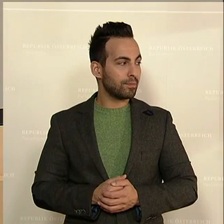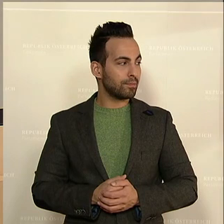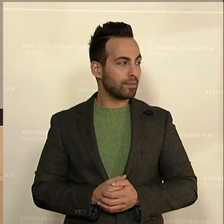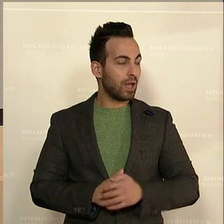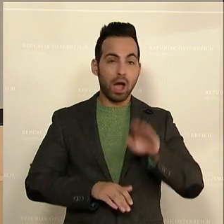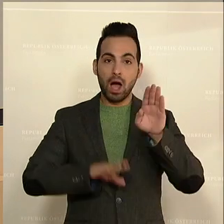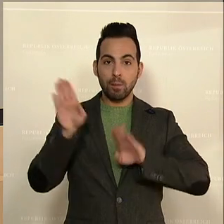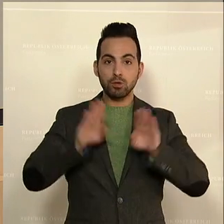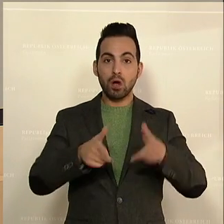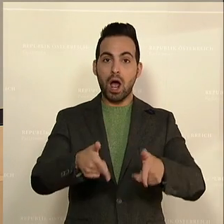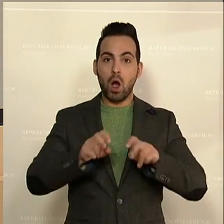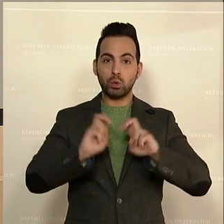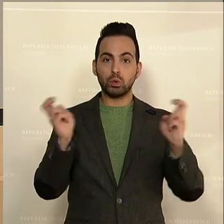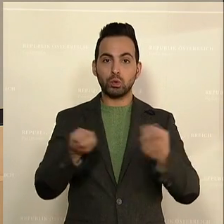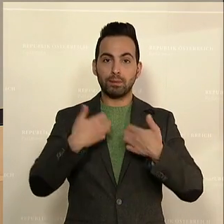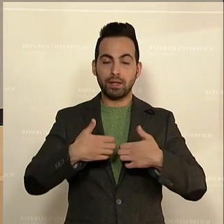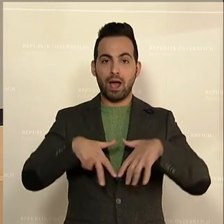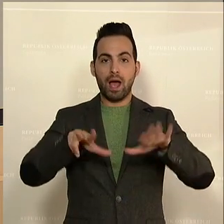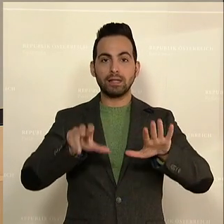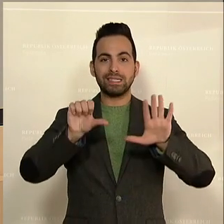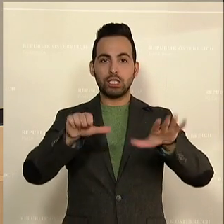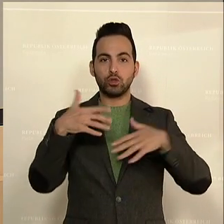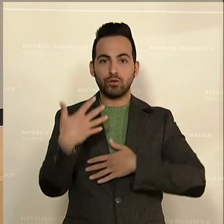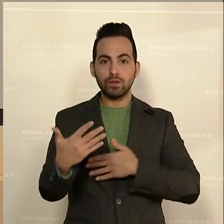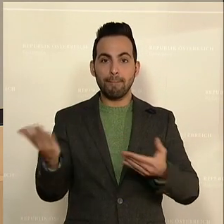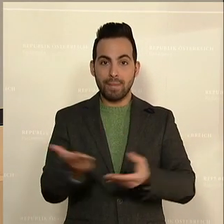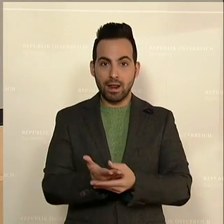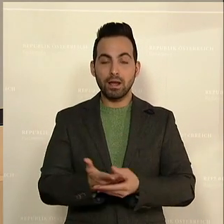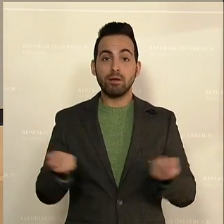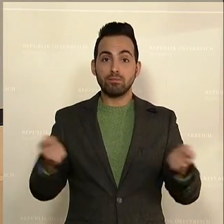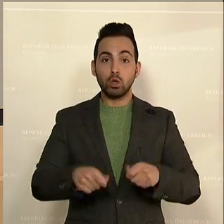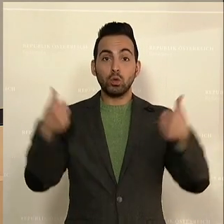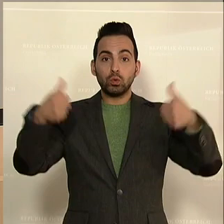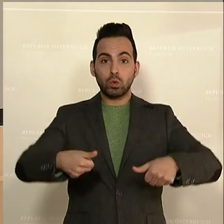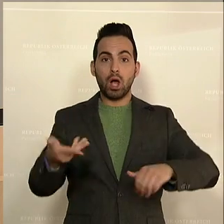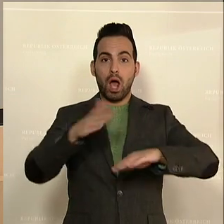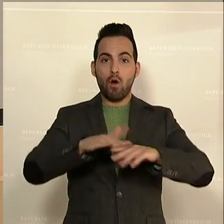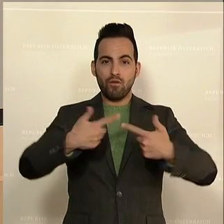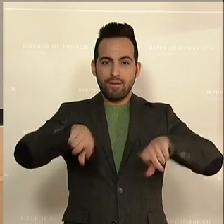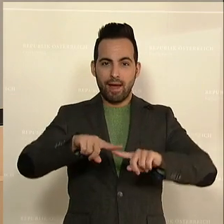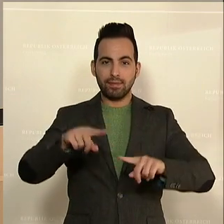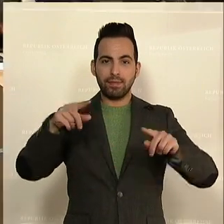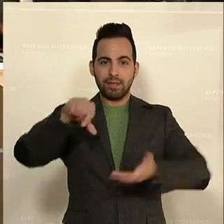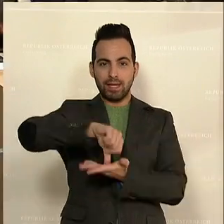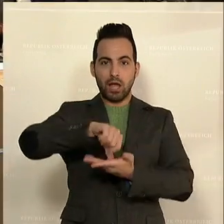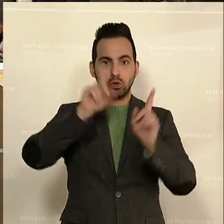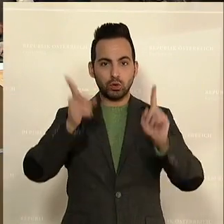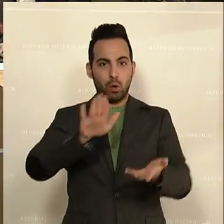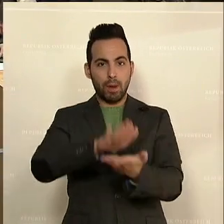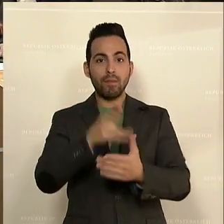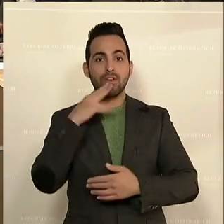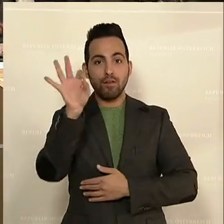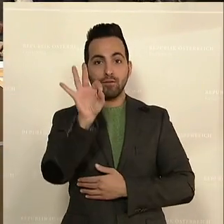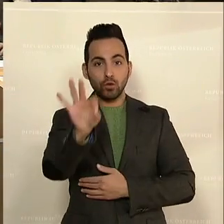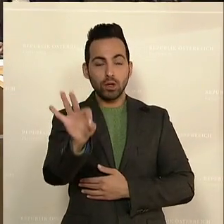Abstimmung über den Ausschussbericht 1856 der Beilagen angeschlossenen Entschließung betreffend Druck auf den Iran aufrechterhalten. Wer dafür ist, den ich um ein